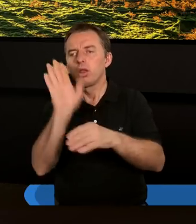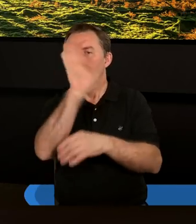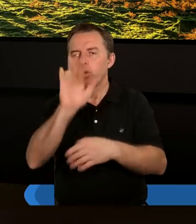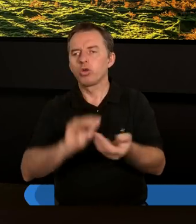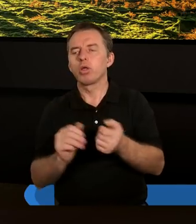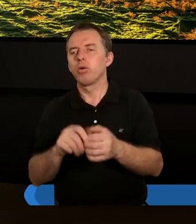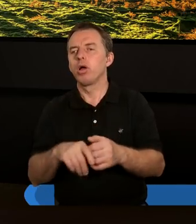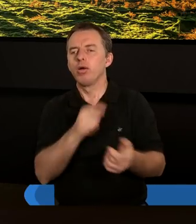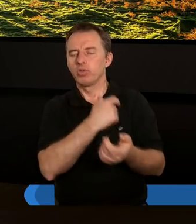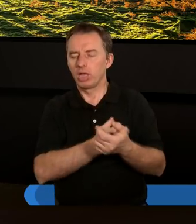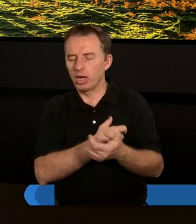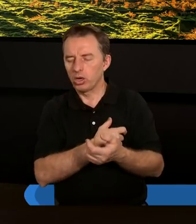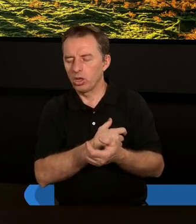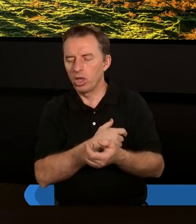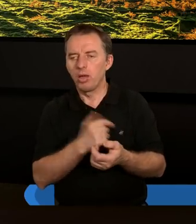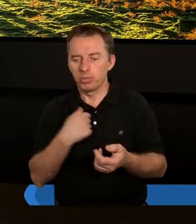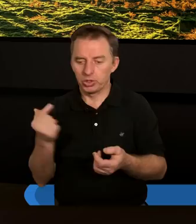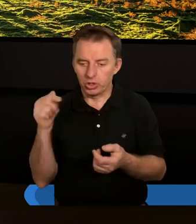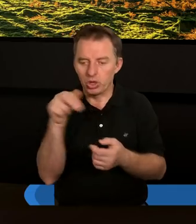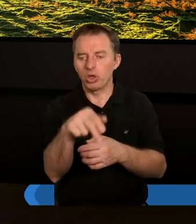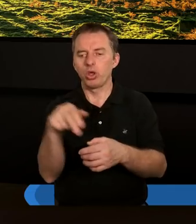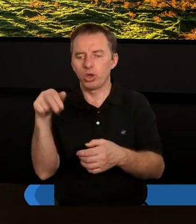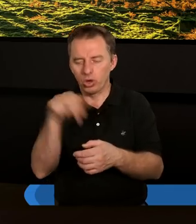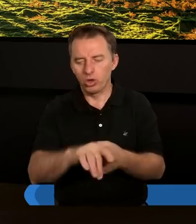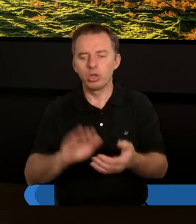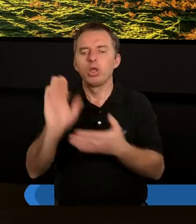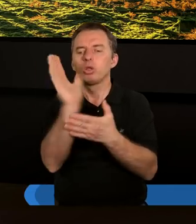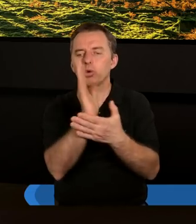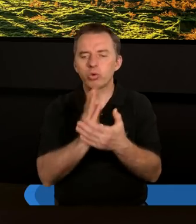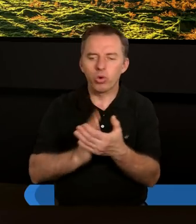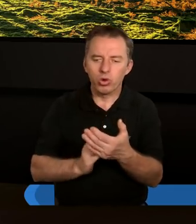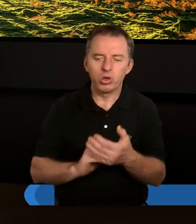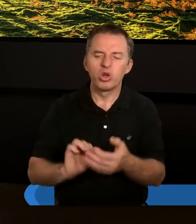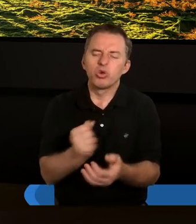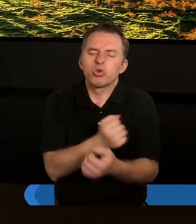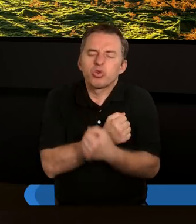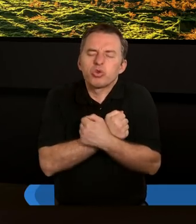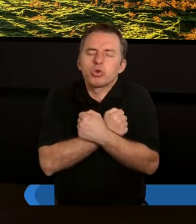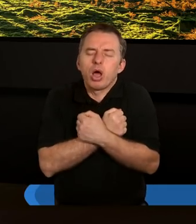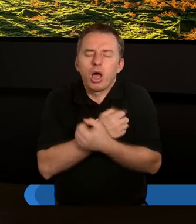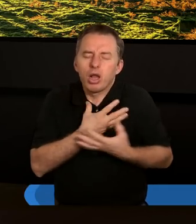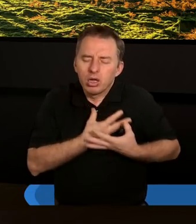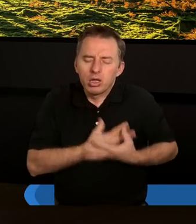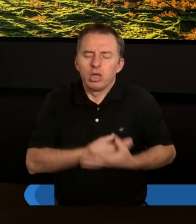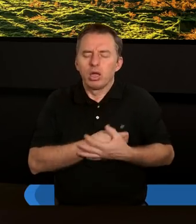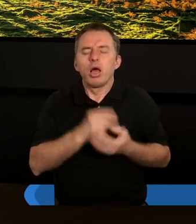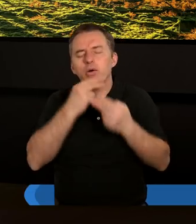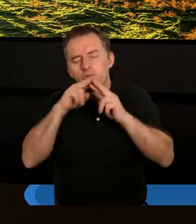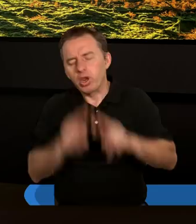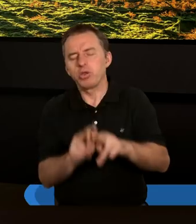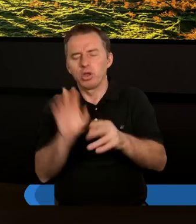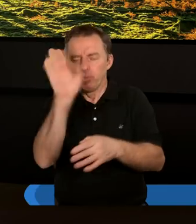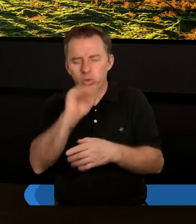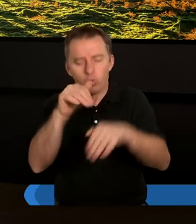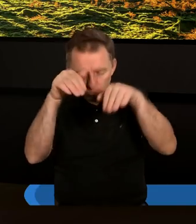Bożym sercu. A jedynie to, że przychodzimy ze skruchą, z żalem, nareszcie pozwala Panu